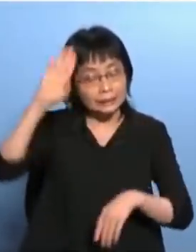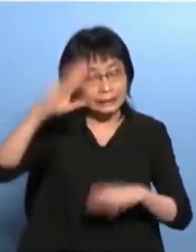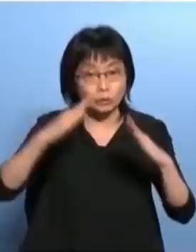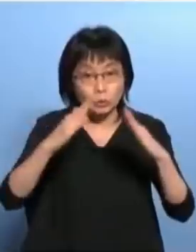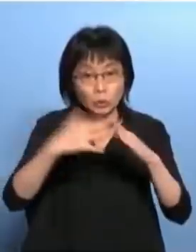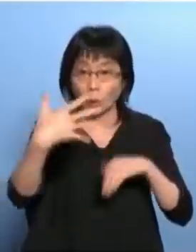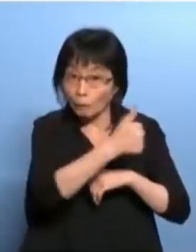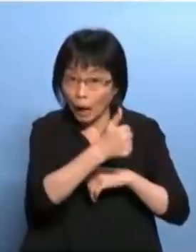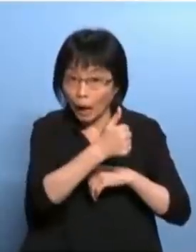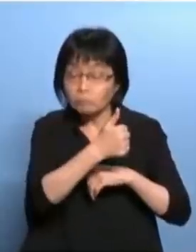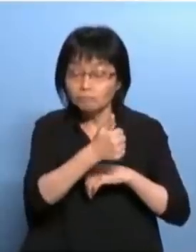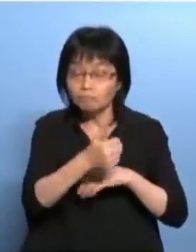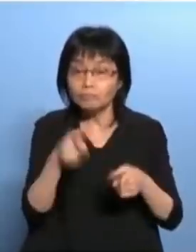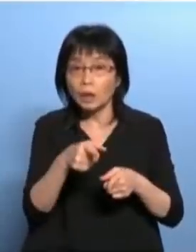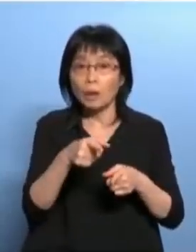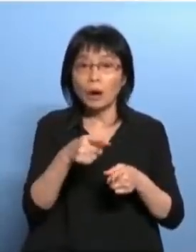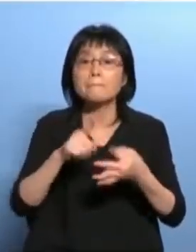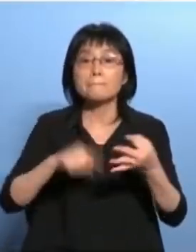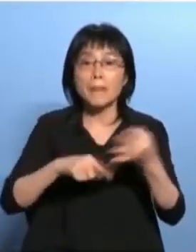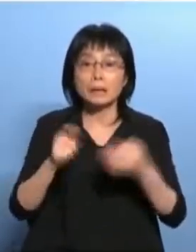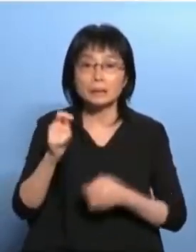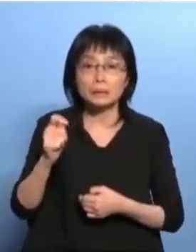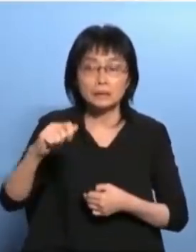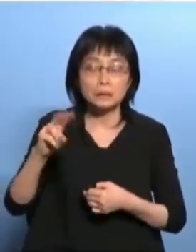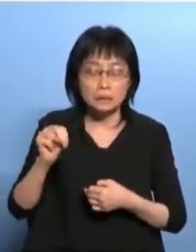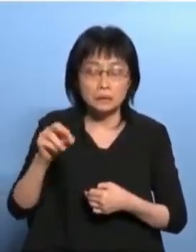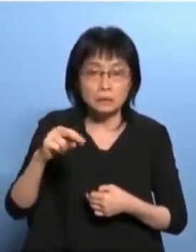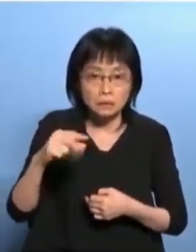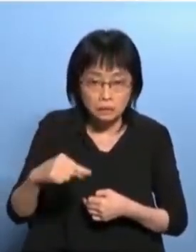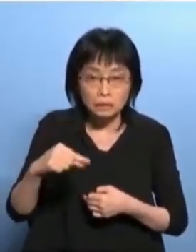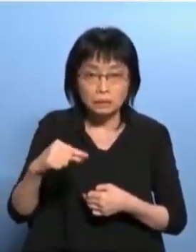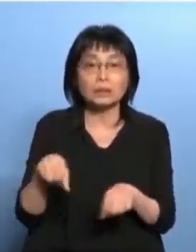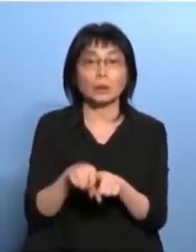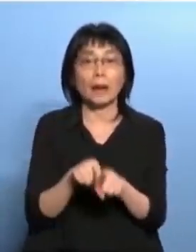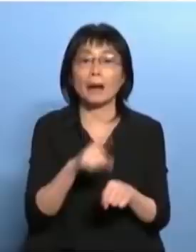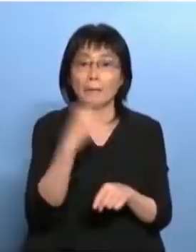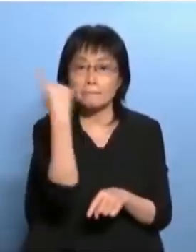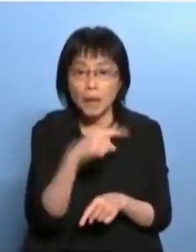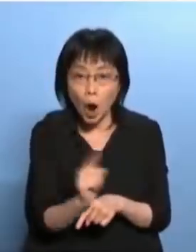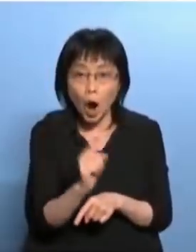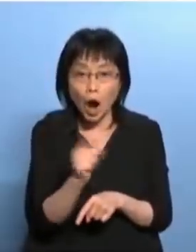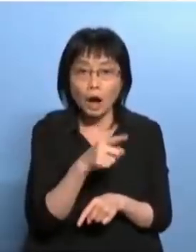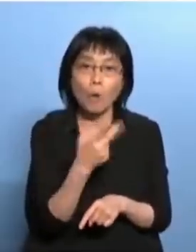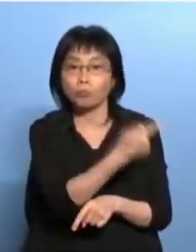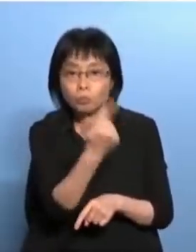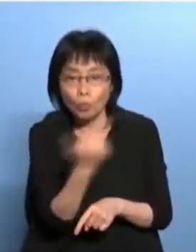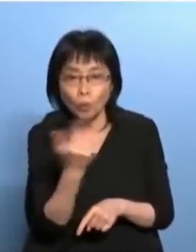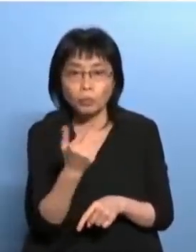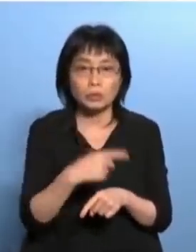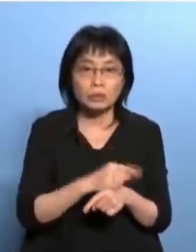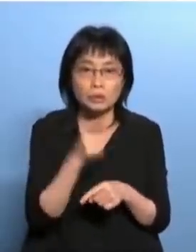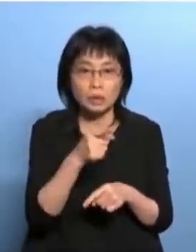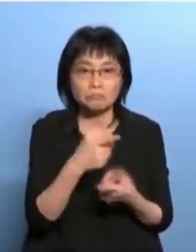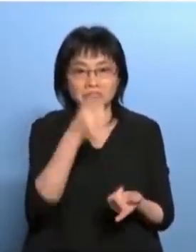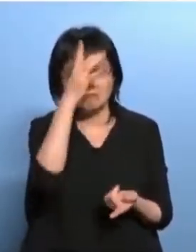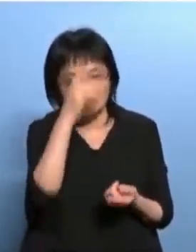和那些有背景的人吃饭你一明已经知道了721警黑勾结是不会有问题的那